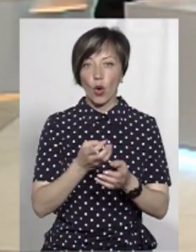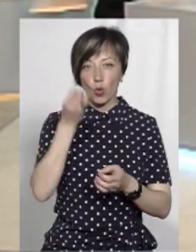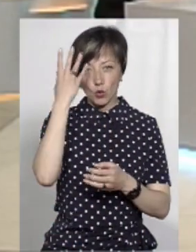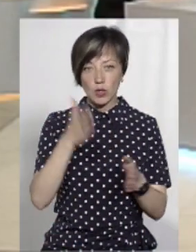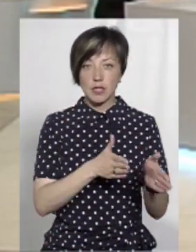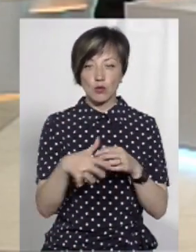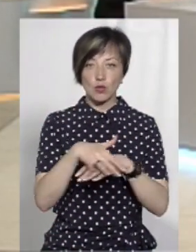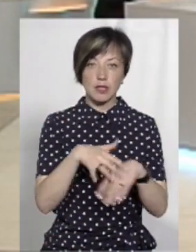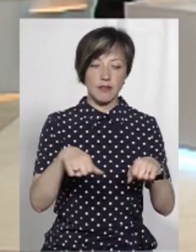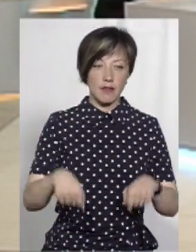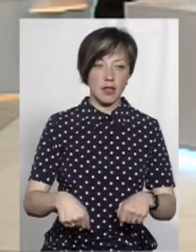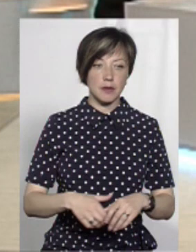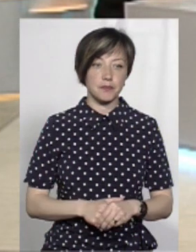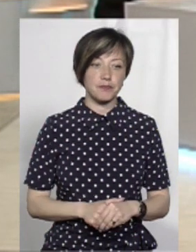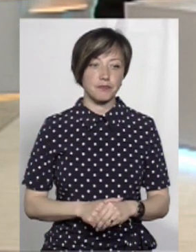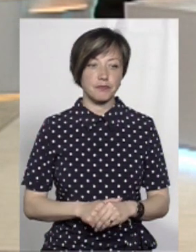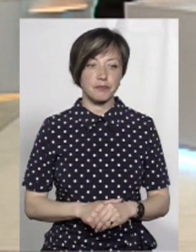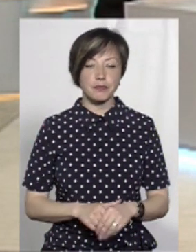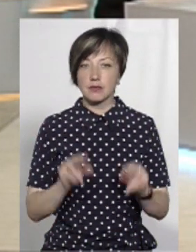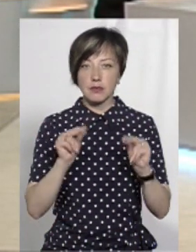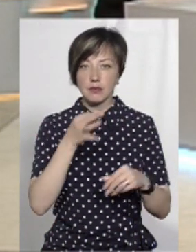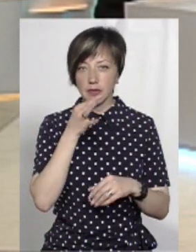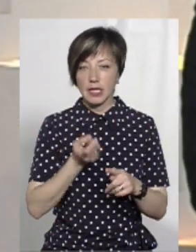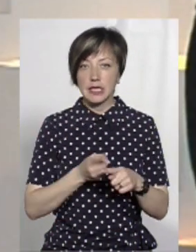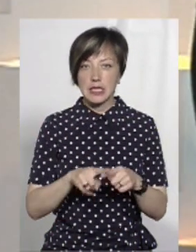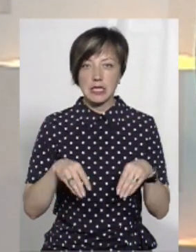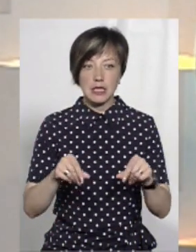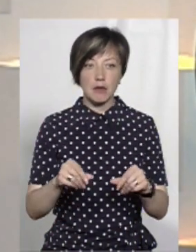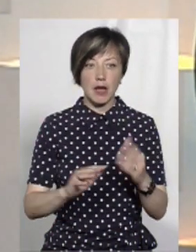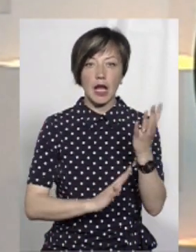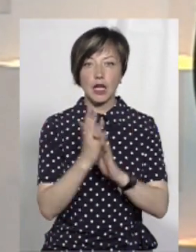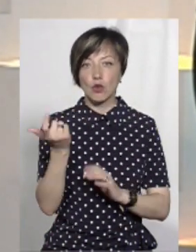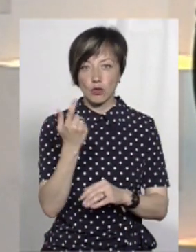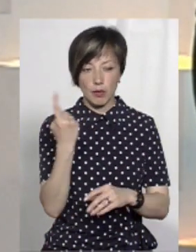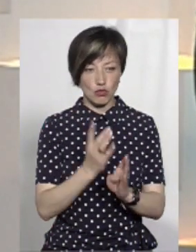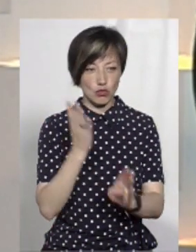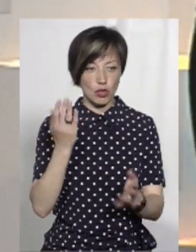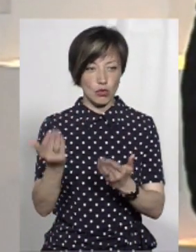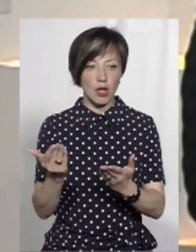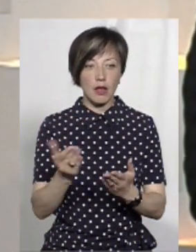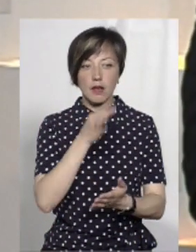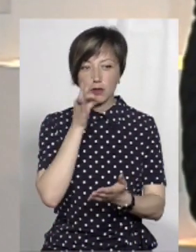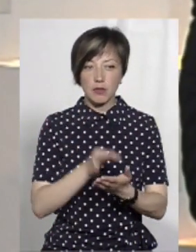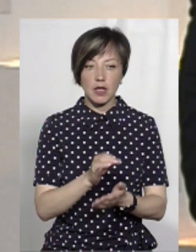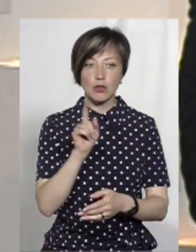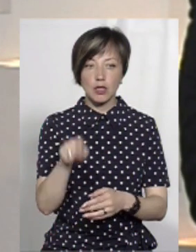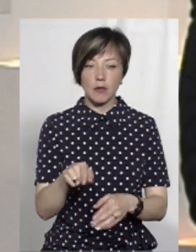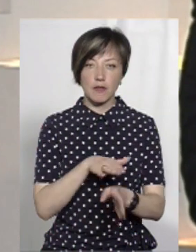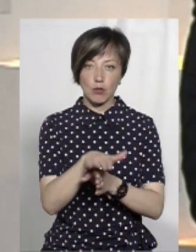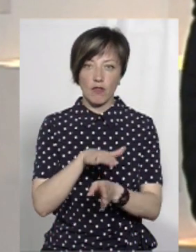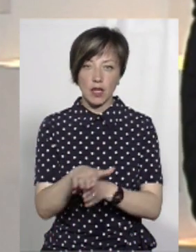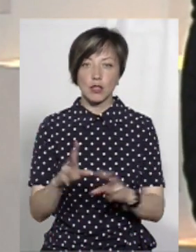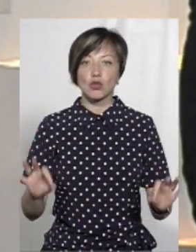зрілість суспільства та влади. Знаєте, чесно скажу, ці землі лісгоспа, в першу чергу, вони відповідають за те, що там